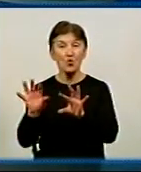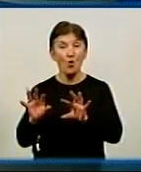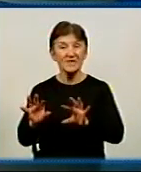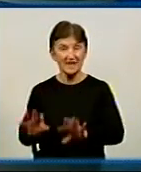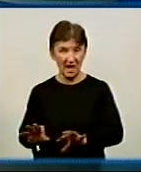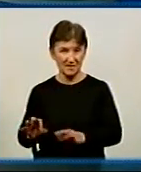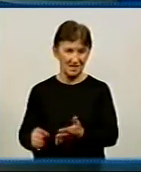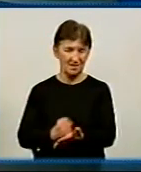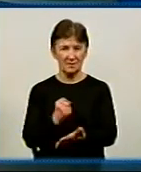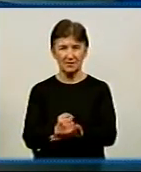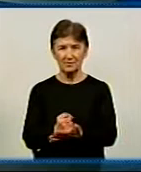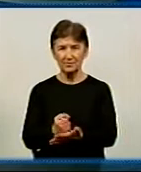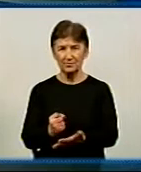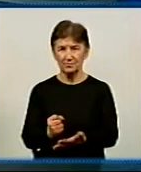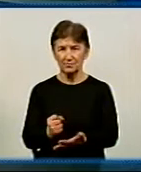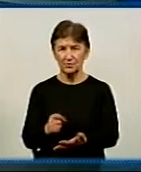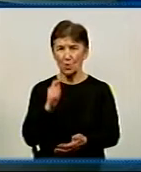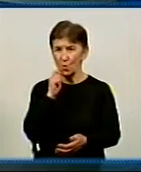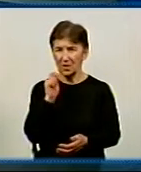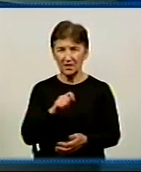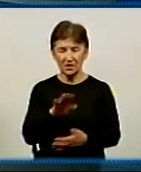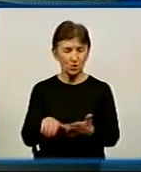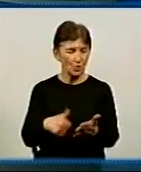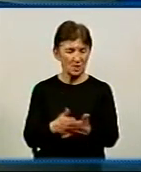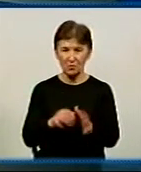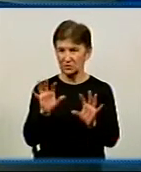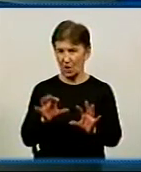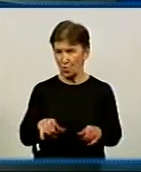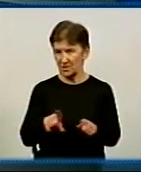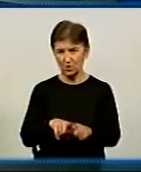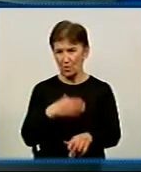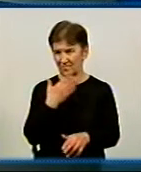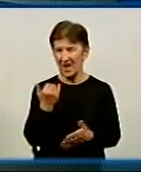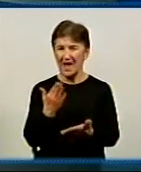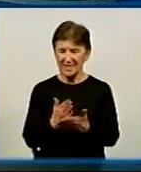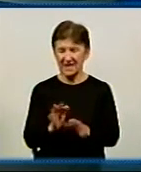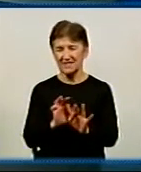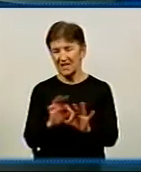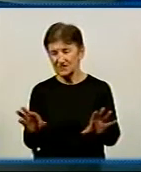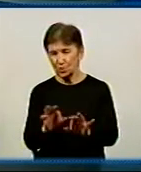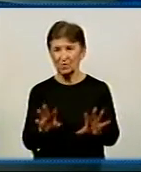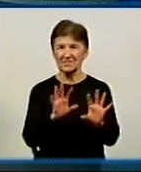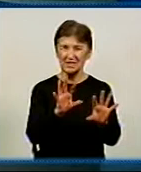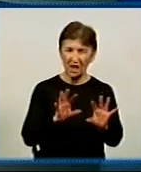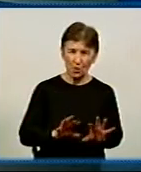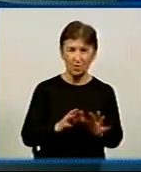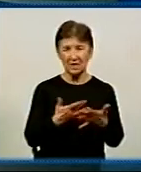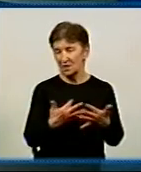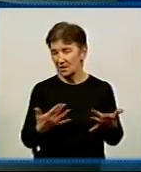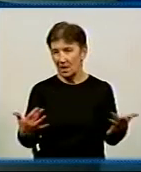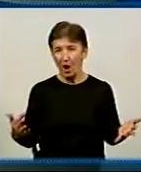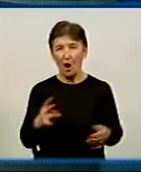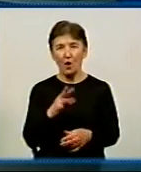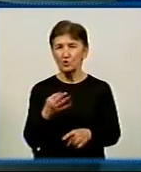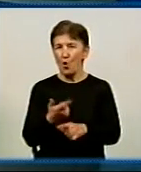підтримують капеланів, то Україна до сих пор цього закону не має. Єсть ведомственні інструкції, закони якісь определені, ну, якби,